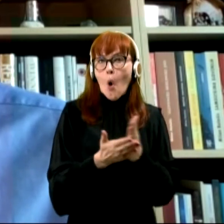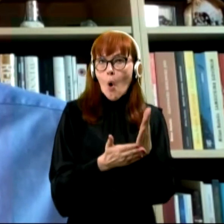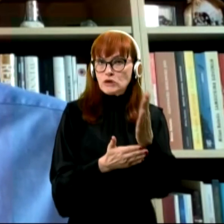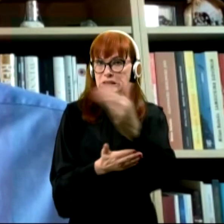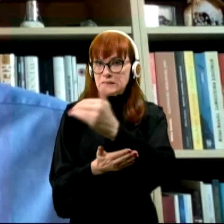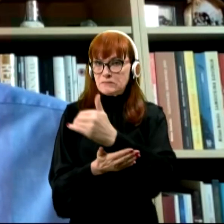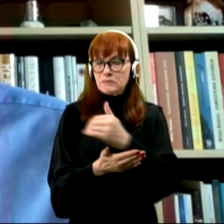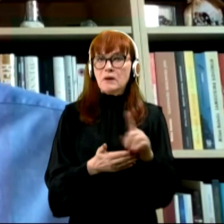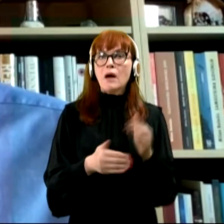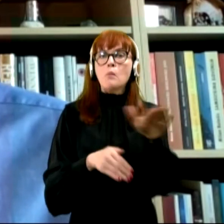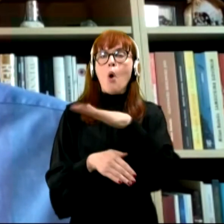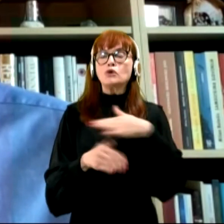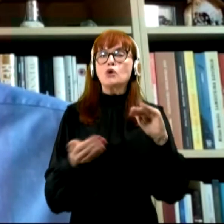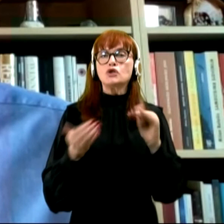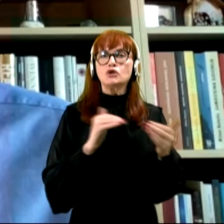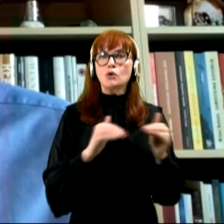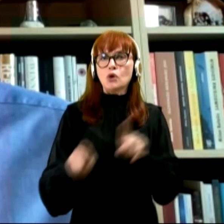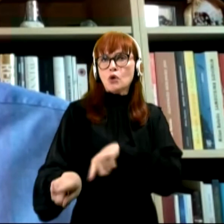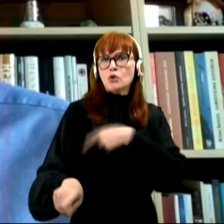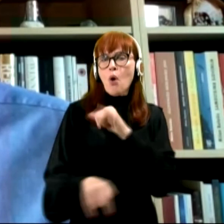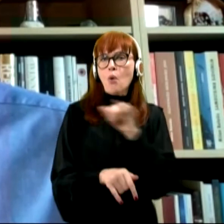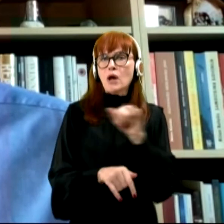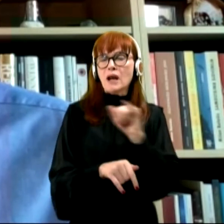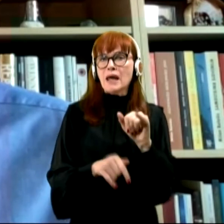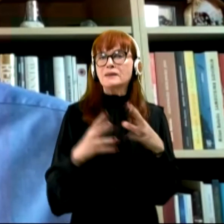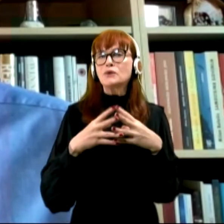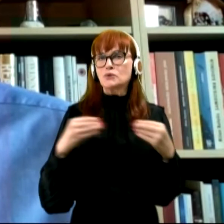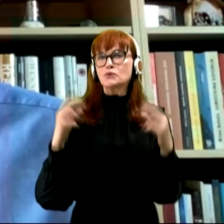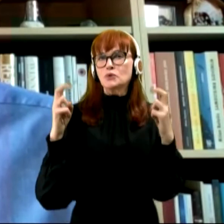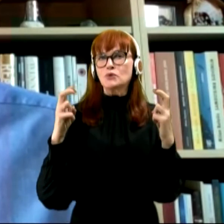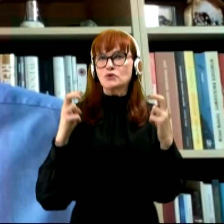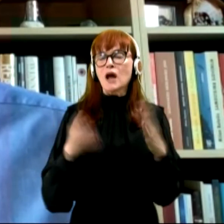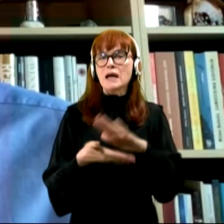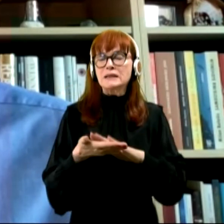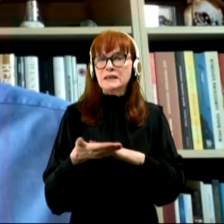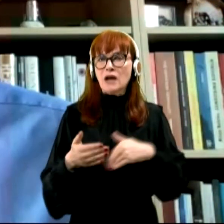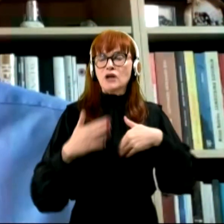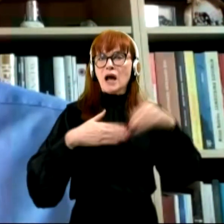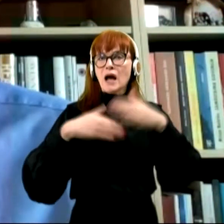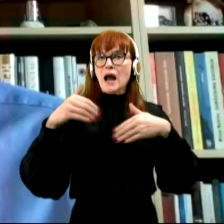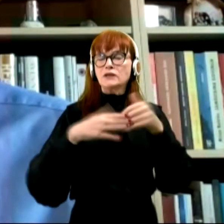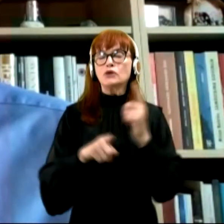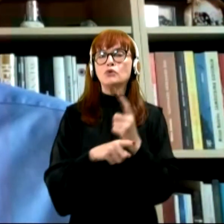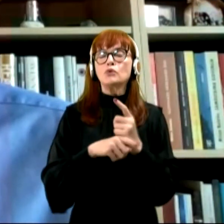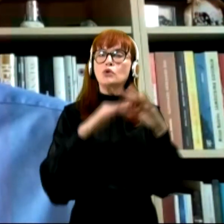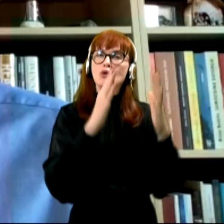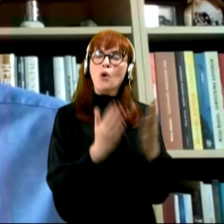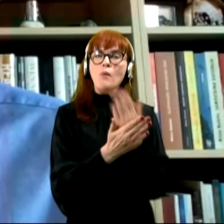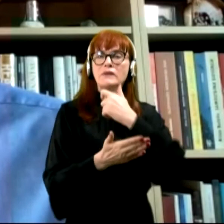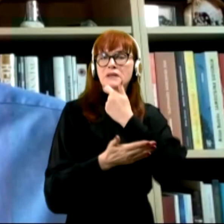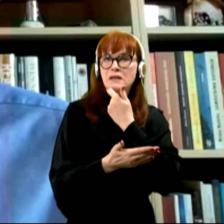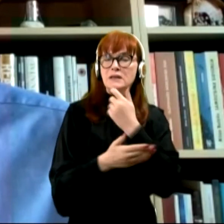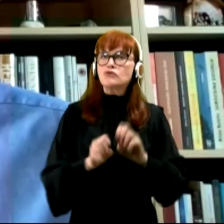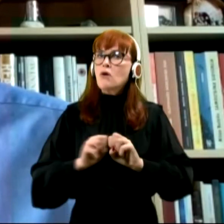sociale po dolgih letih suše začela graditi tudi domovi za starejše, da se